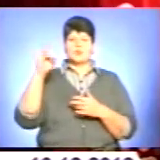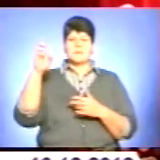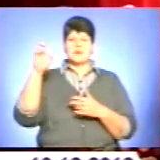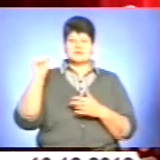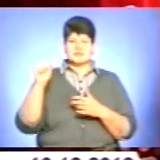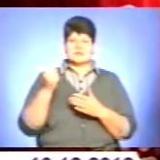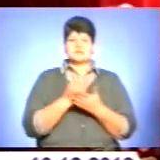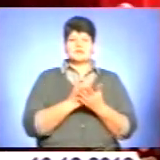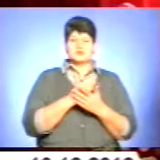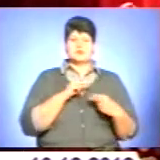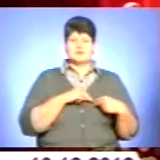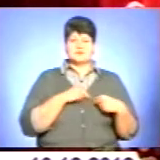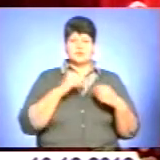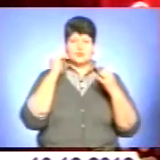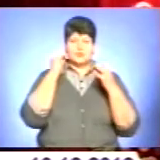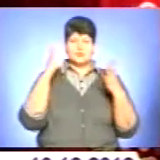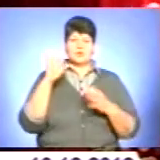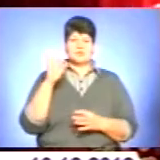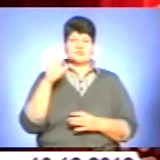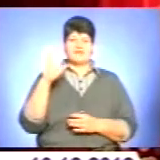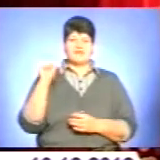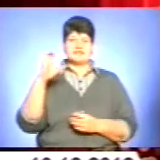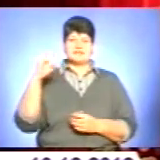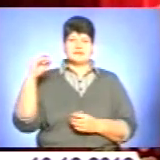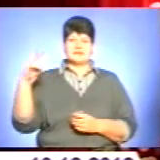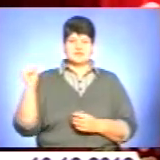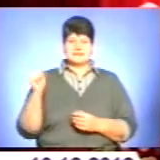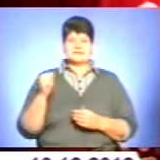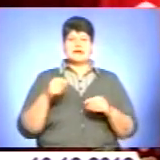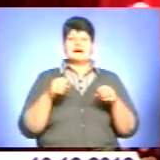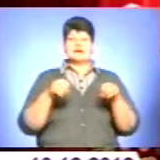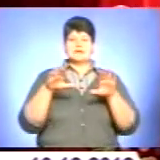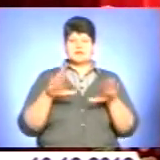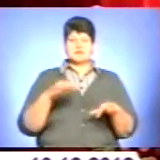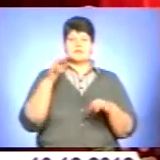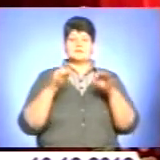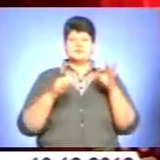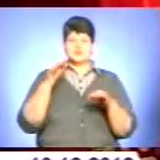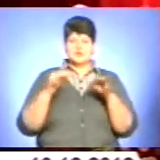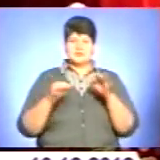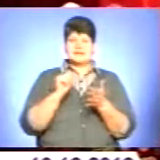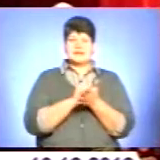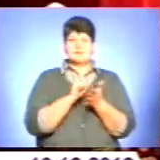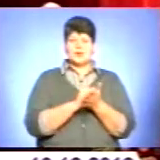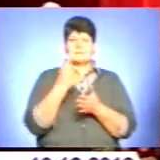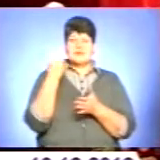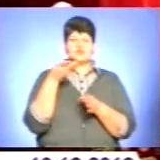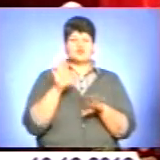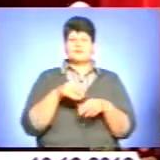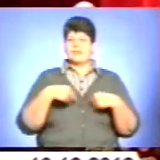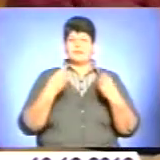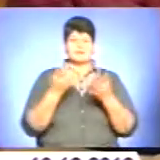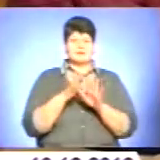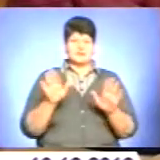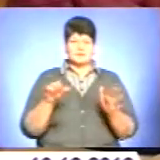працівнику культури України Ользі Василишин. За рішенням журі диплом за режисуру першого ступеня не присуджено. Учасники